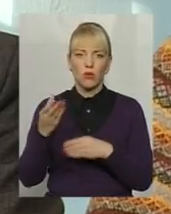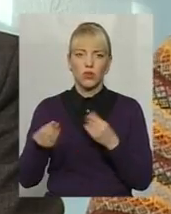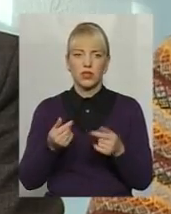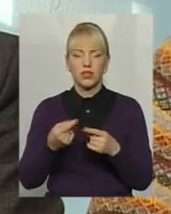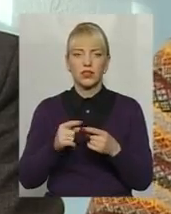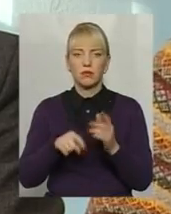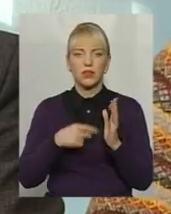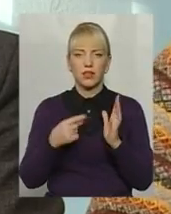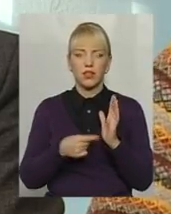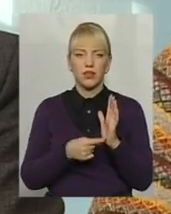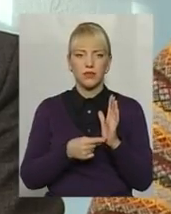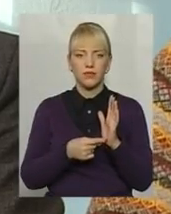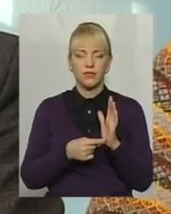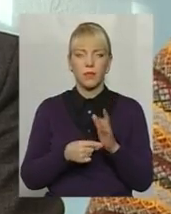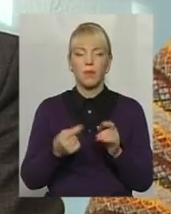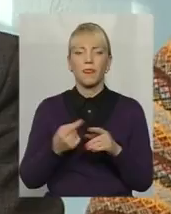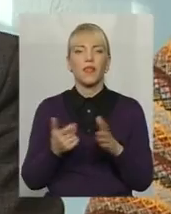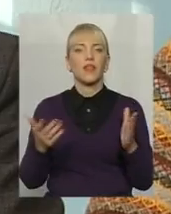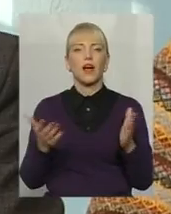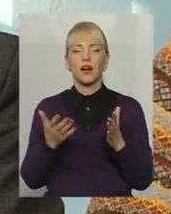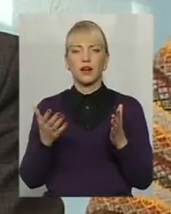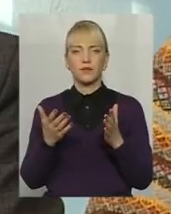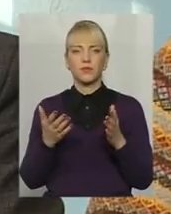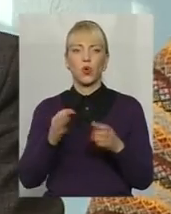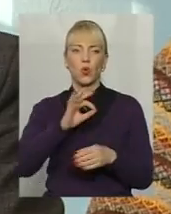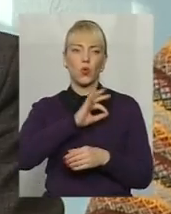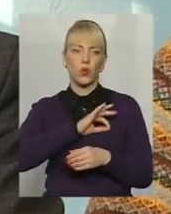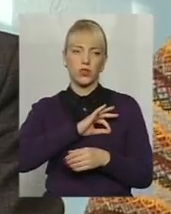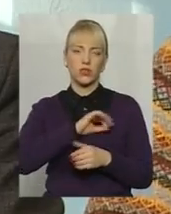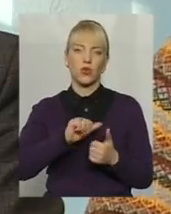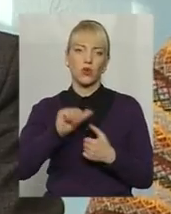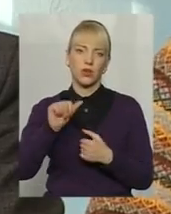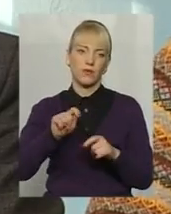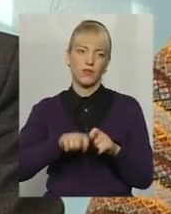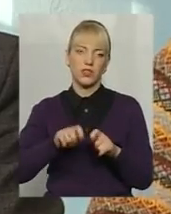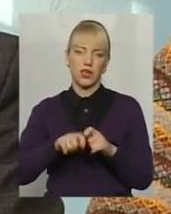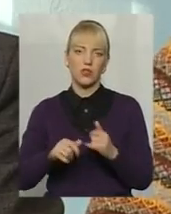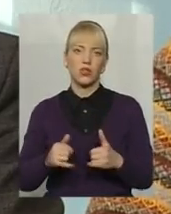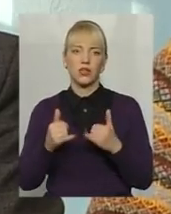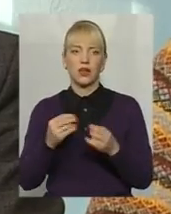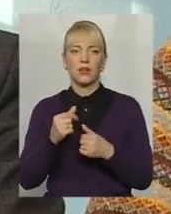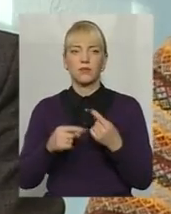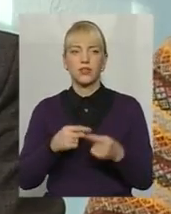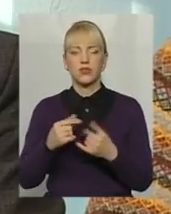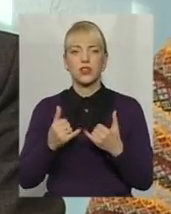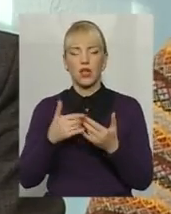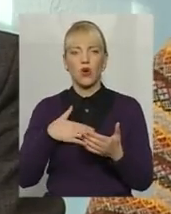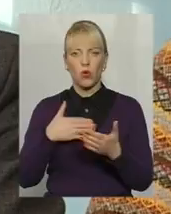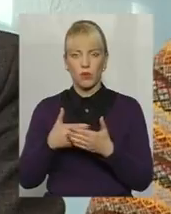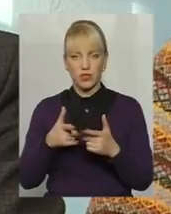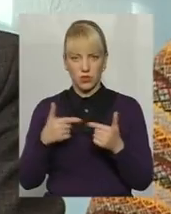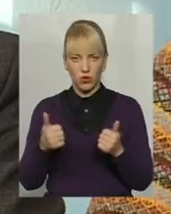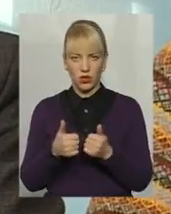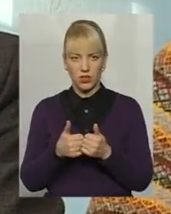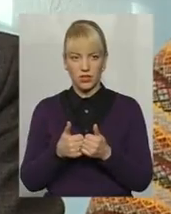Тобто питання, яка користь, крім фіскальної, для бізнесу, для громадських організацій.